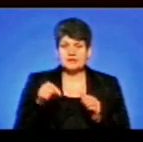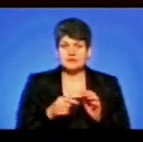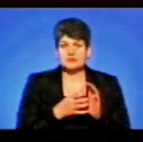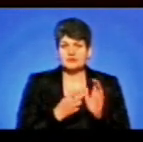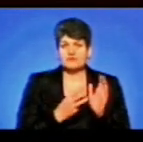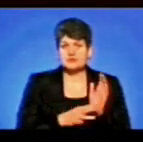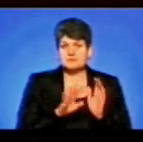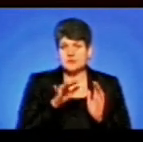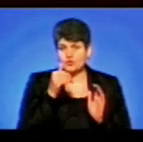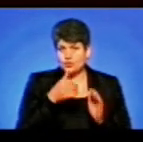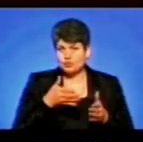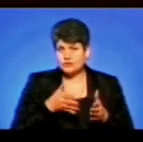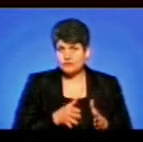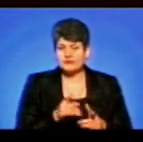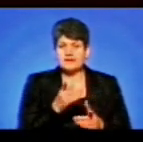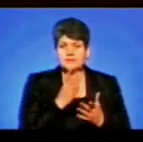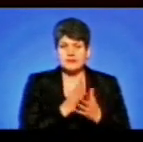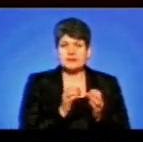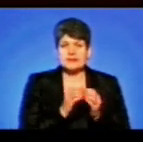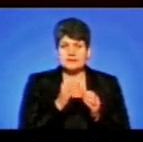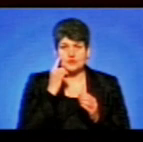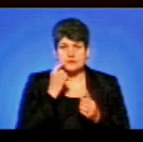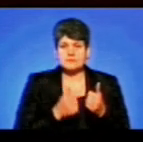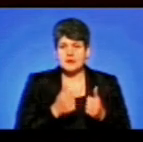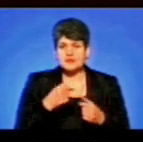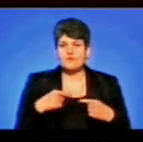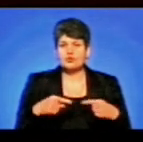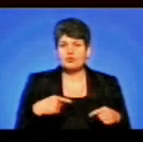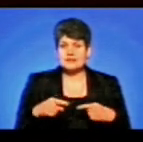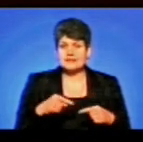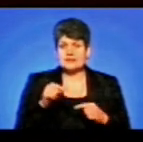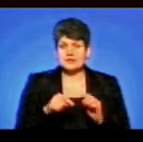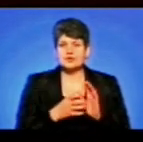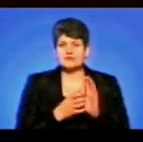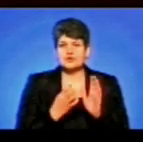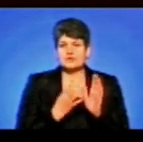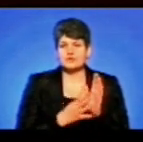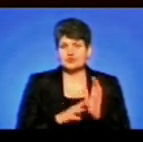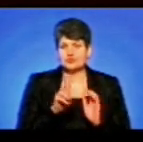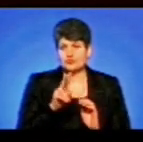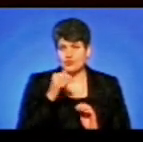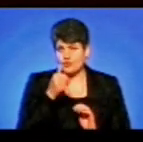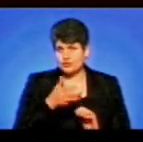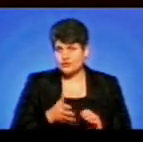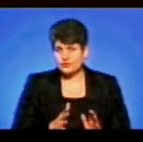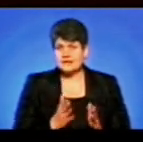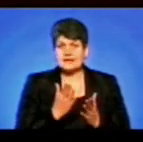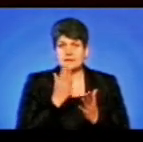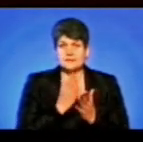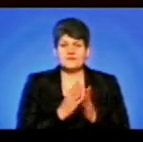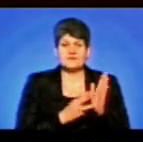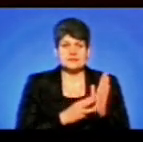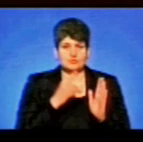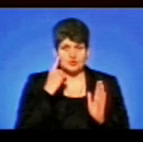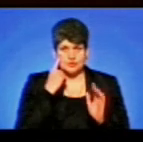року народження, в яких 10 очок, змагатимуться із футболістами 1992 року народження, у яких 8 очок.